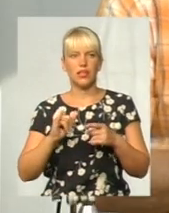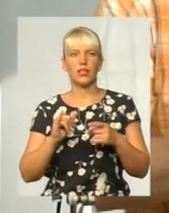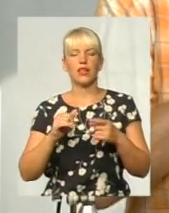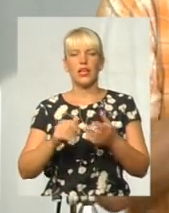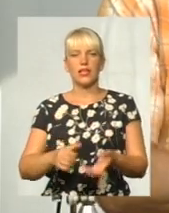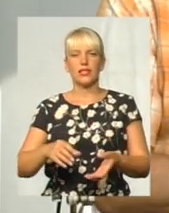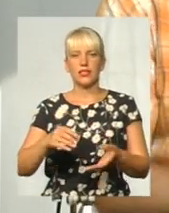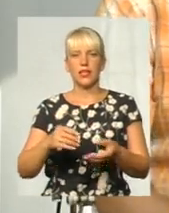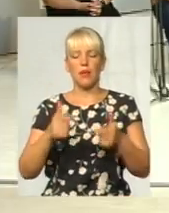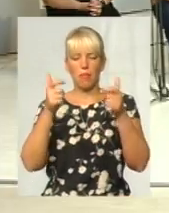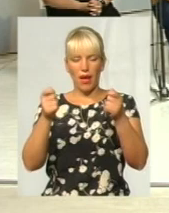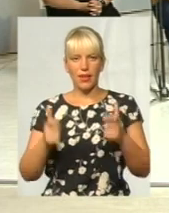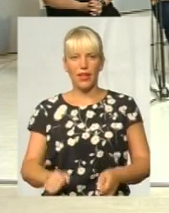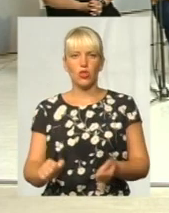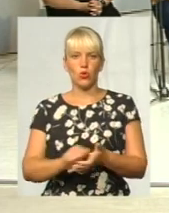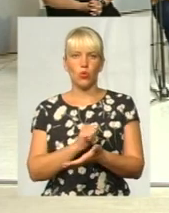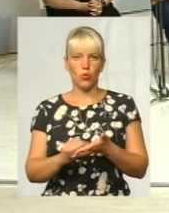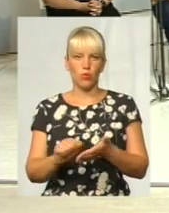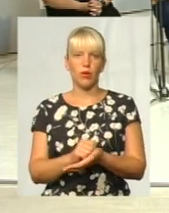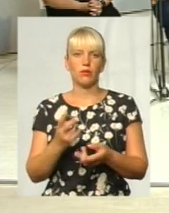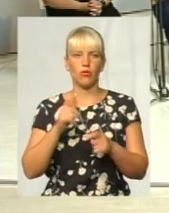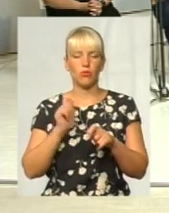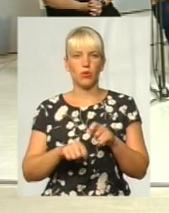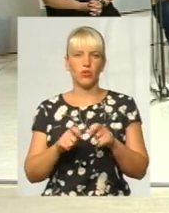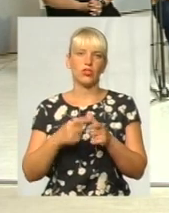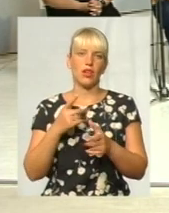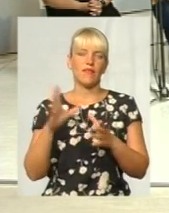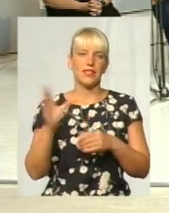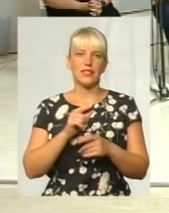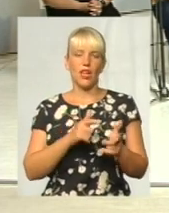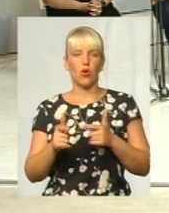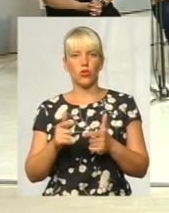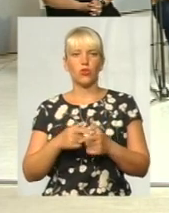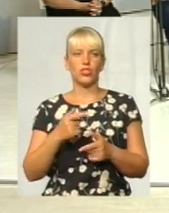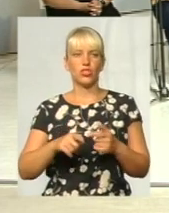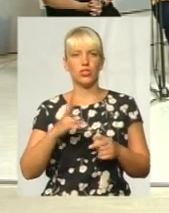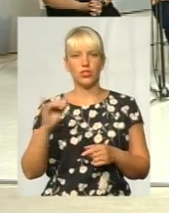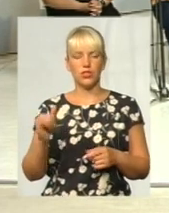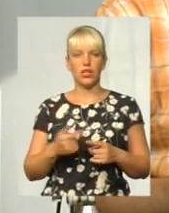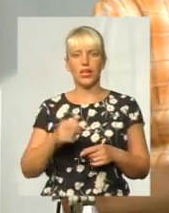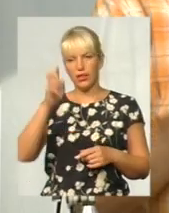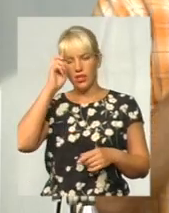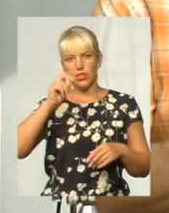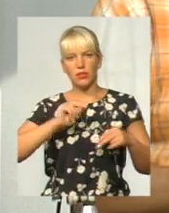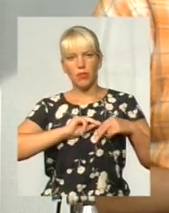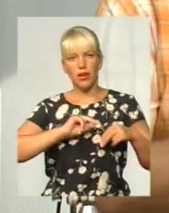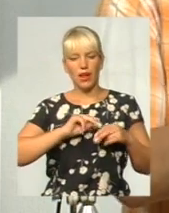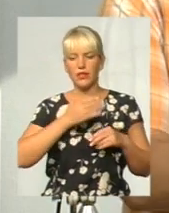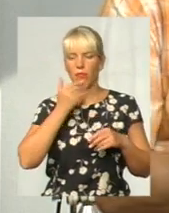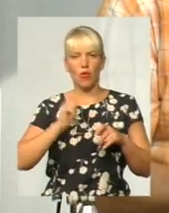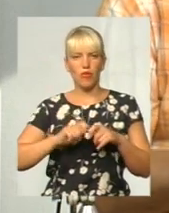документів... Тоді лише Держпраці має перевірити, чи все готово, чи все можливо. Держпраці там воно не перевіряє, просто є